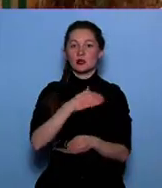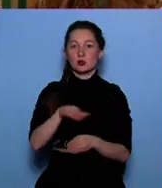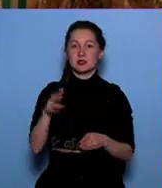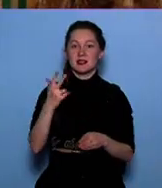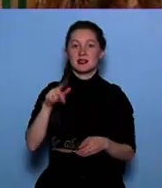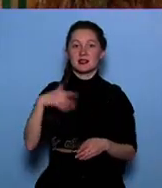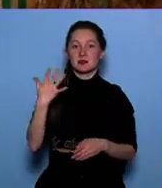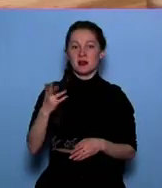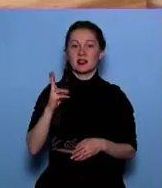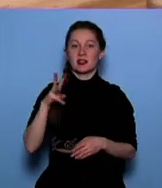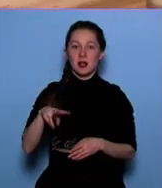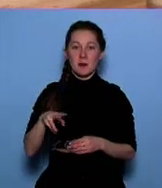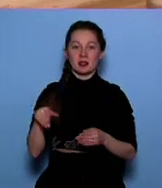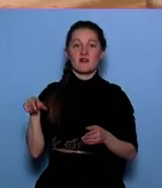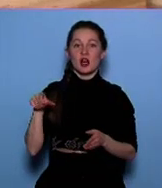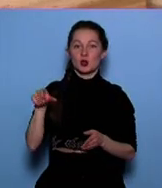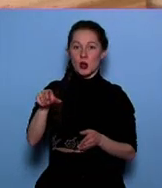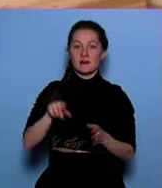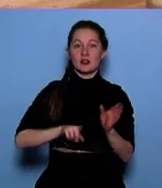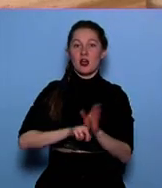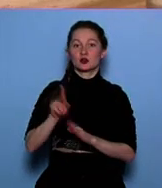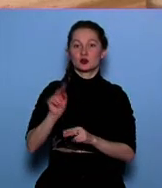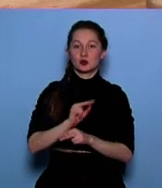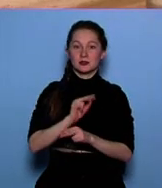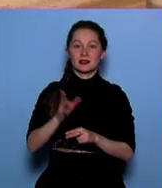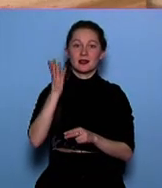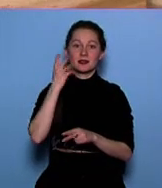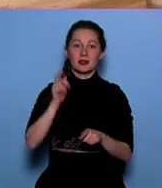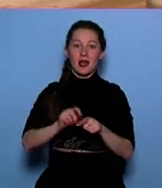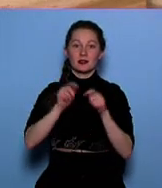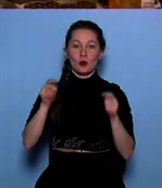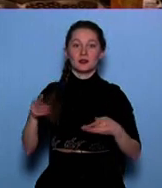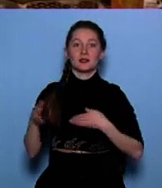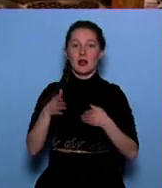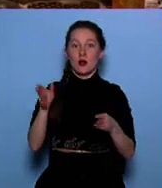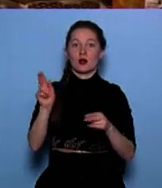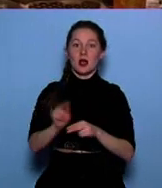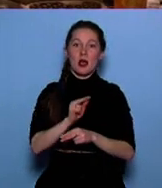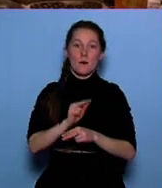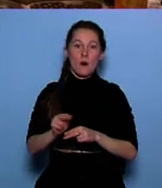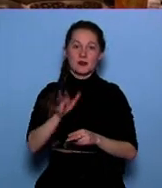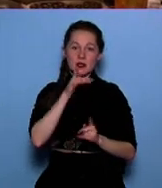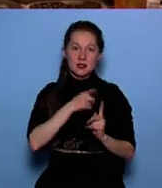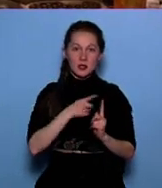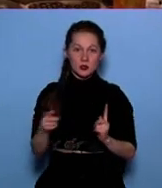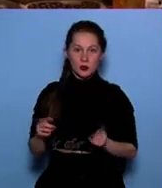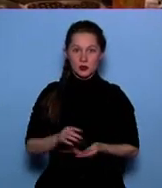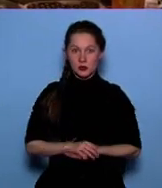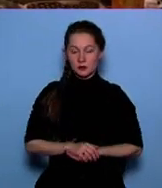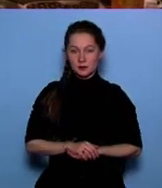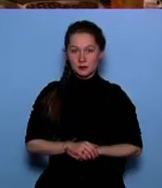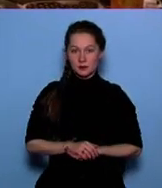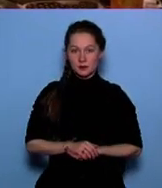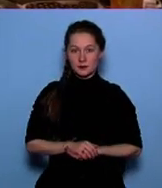километра тротуаров. Строительные работы начнутся сразу, как только откроется дорожный ремонтный сезон. Елена Абуховская, Василий